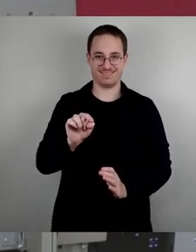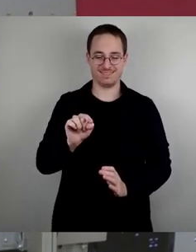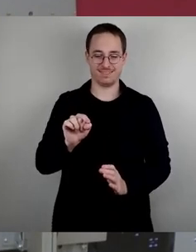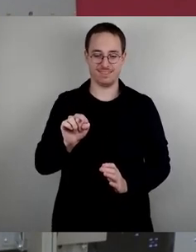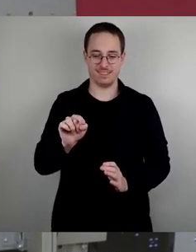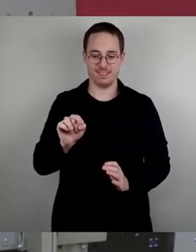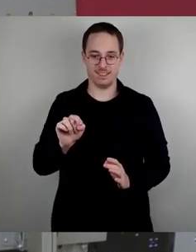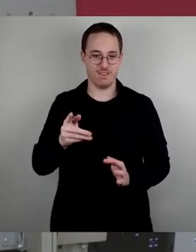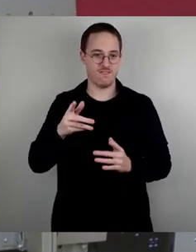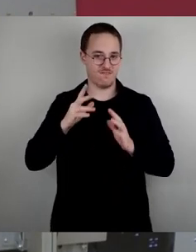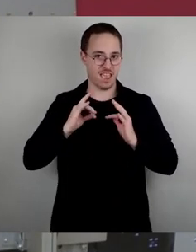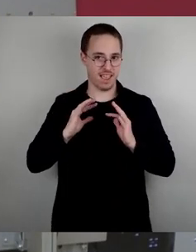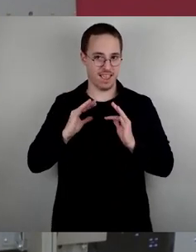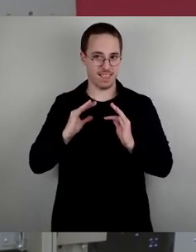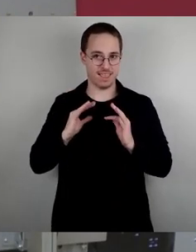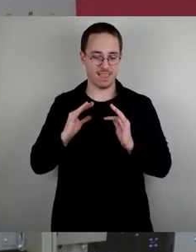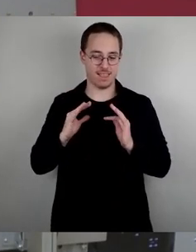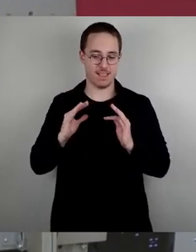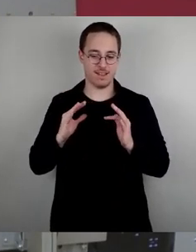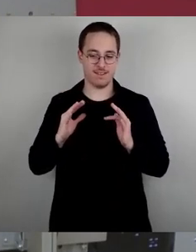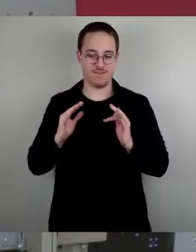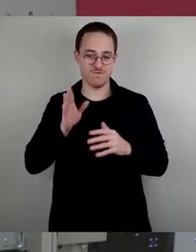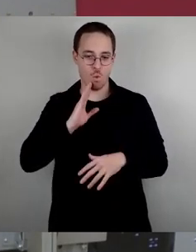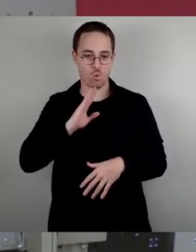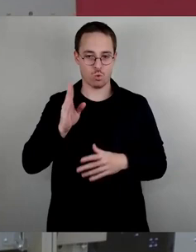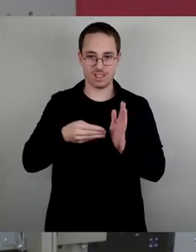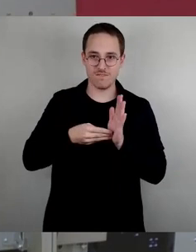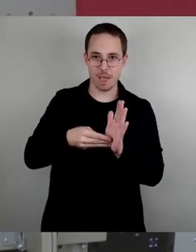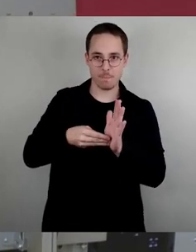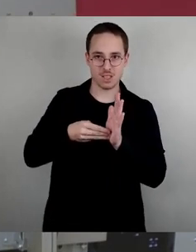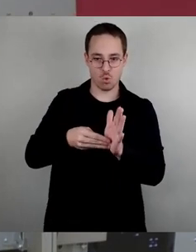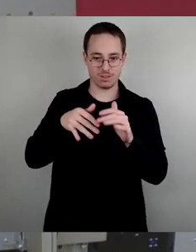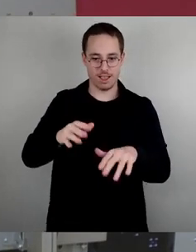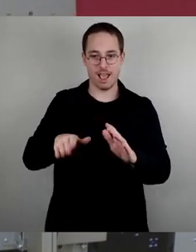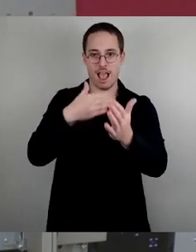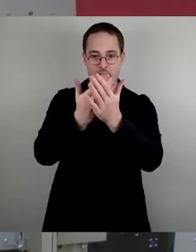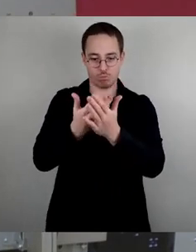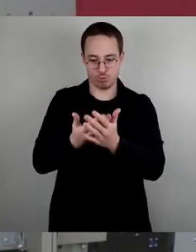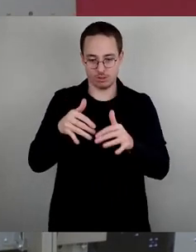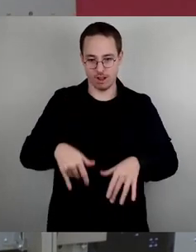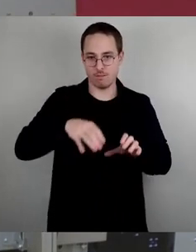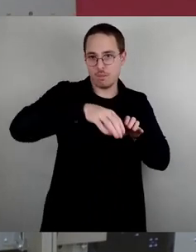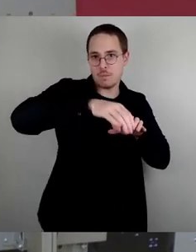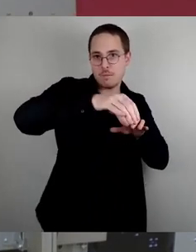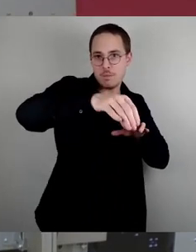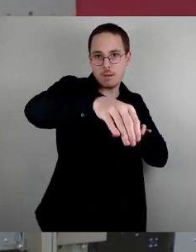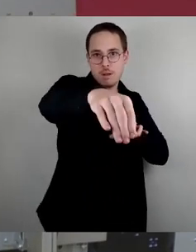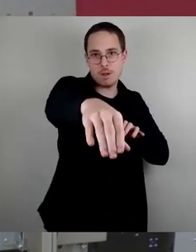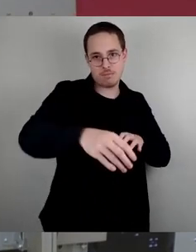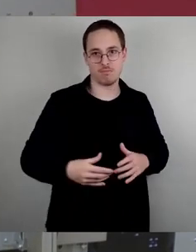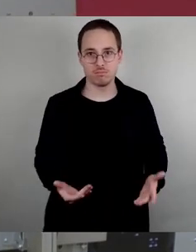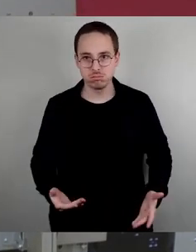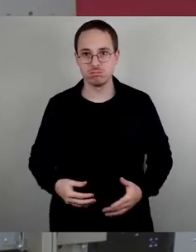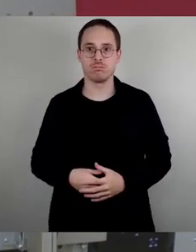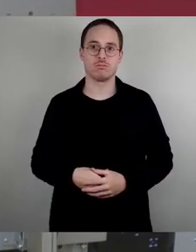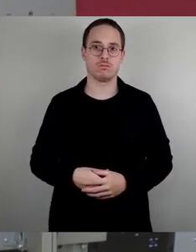angeboten wird. Und ich glaube, das ist eben nicht nur eine Wohnung und ich glaube auch nicht, dass das trivial ist, weil das sind 500 Wohnungen, wo eben